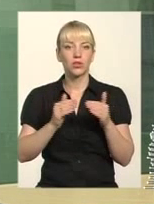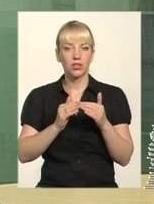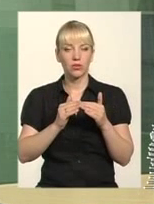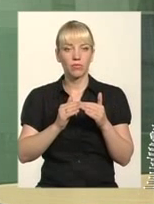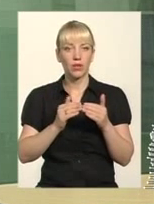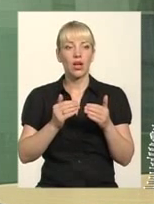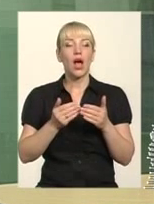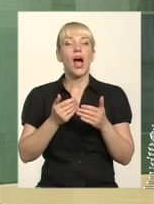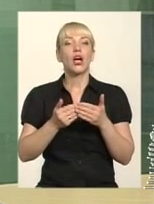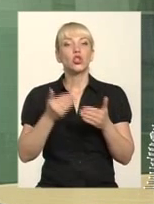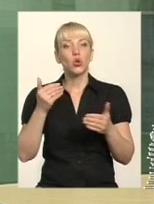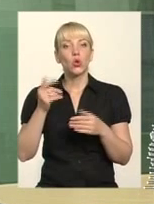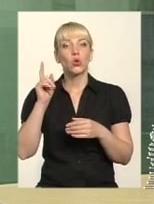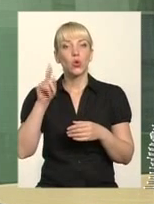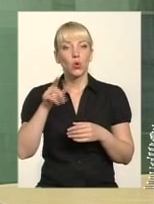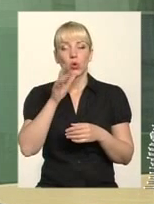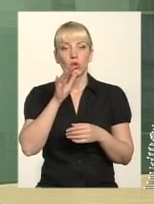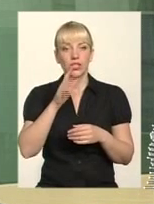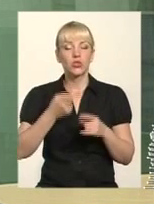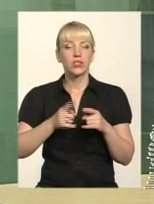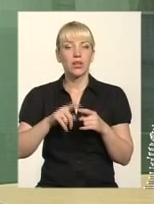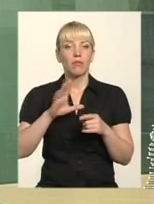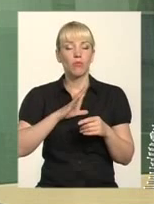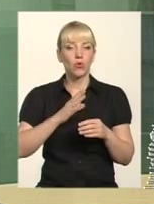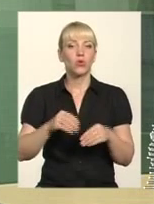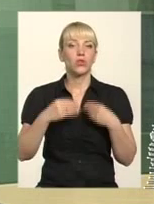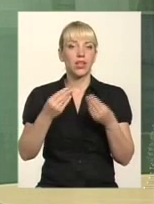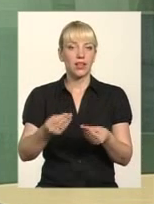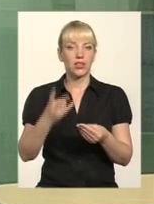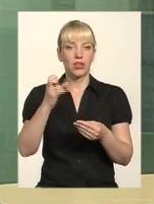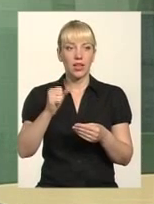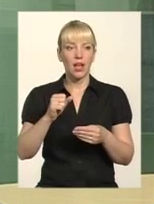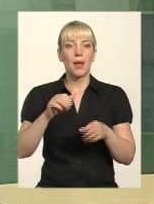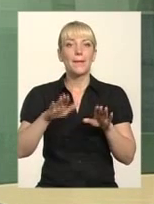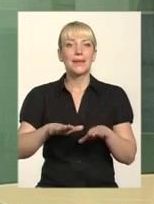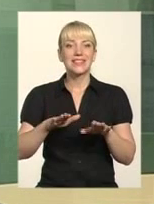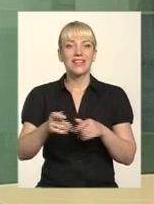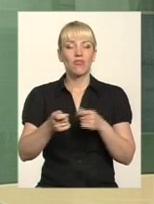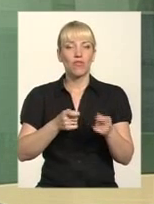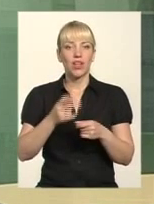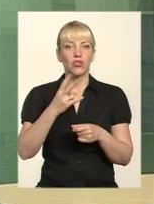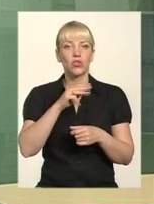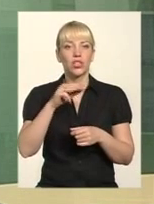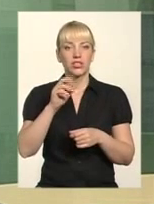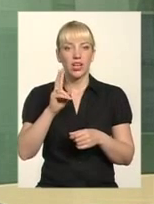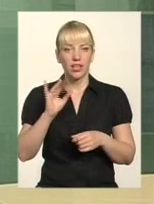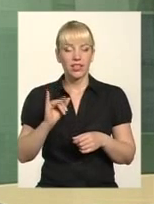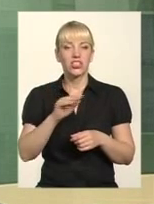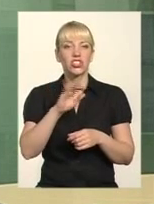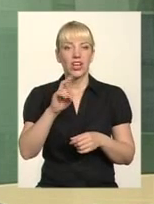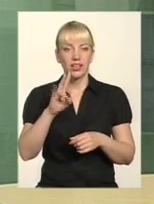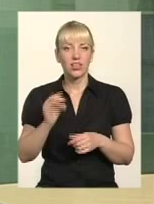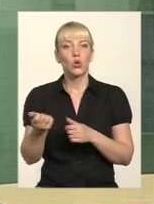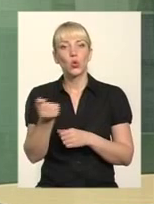До того часу? До того часу це було покладено на органи місцевої влади, тобто на жеки. Жеки утримували